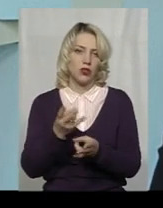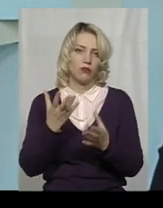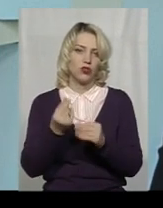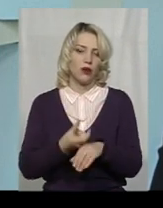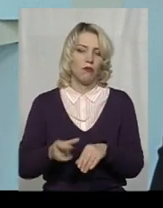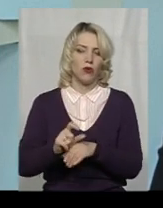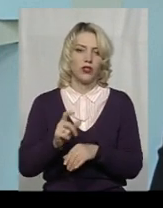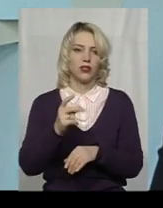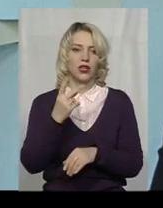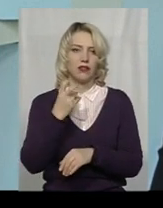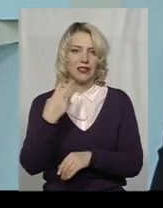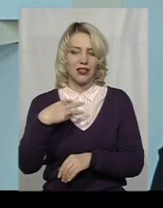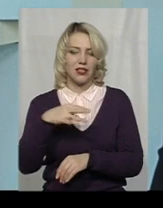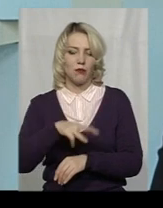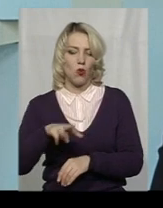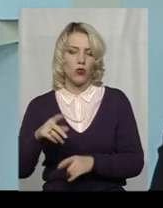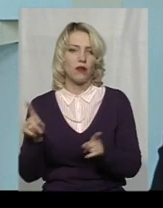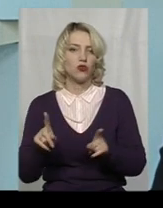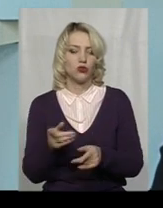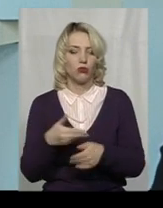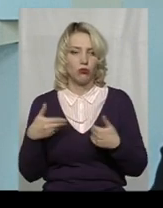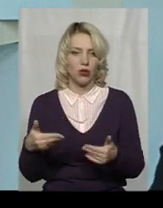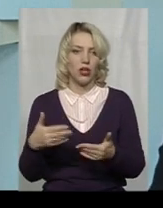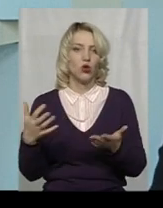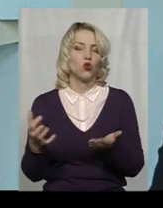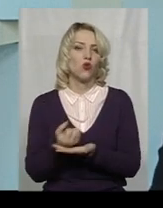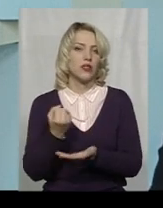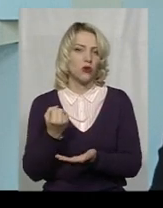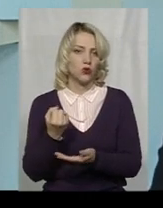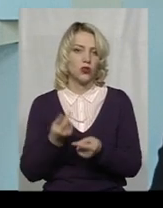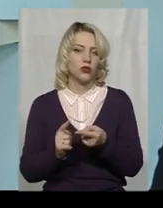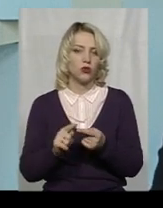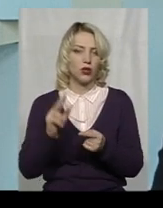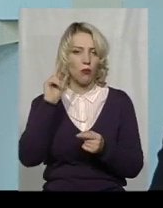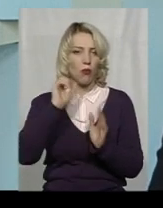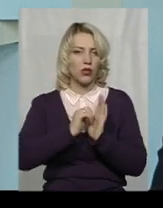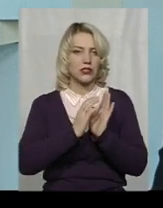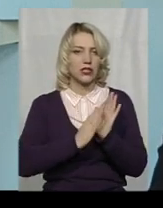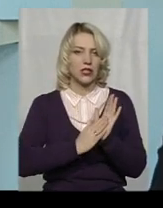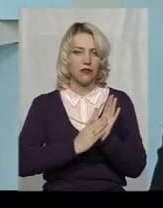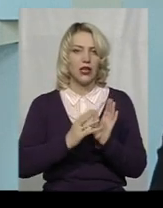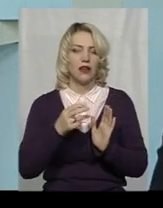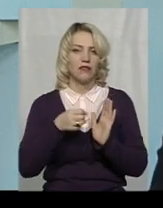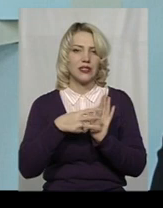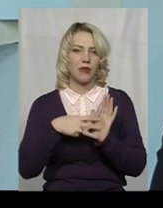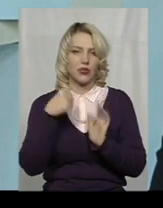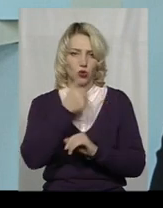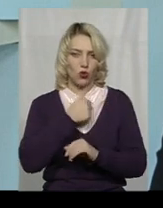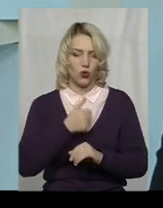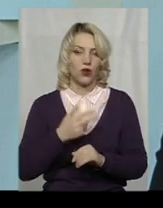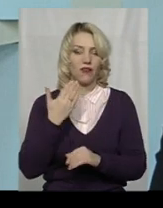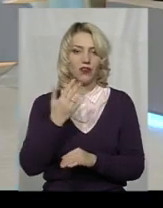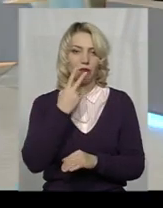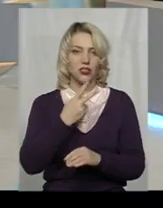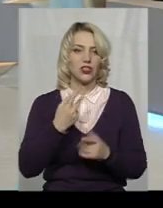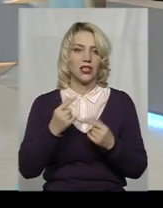230 мільйонів для того, щоб ми досягнули показників кінця 2018 року. Ну, і ви бачите,